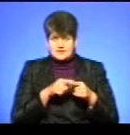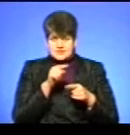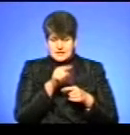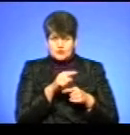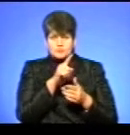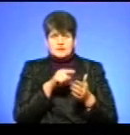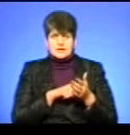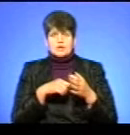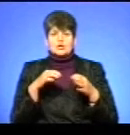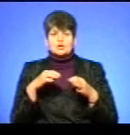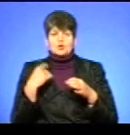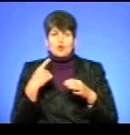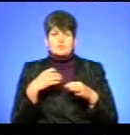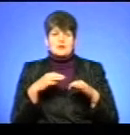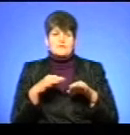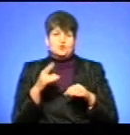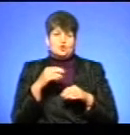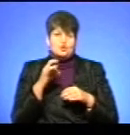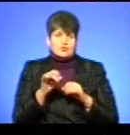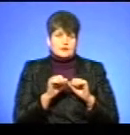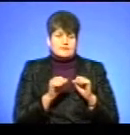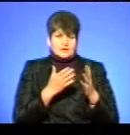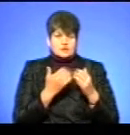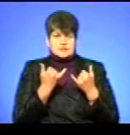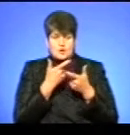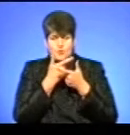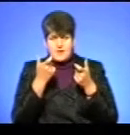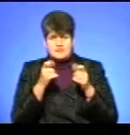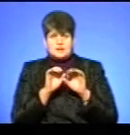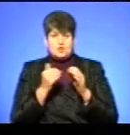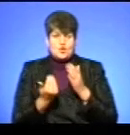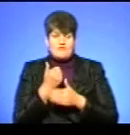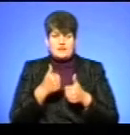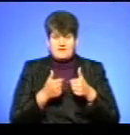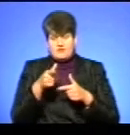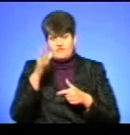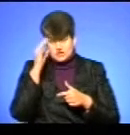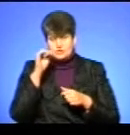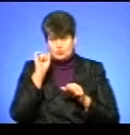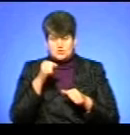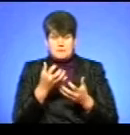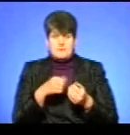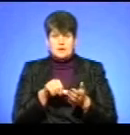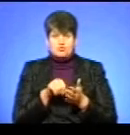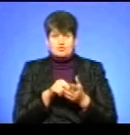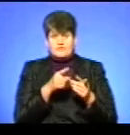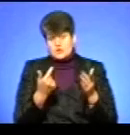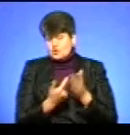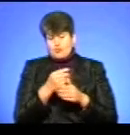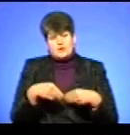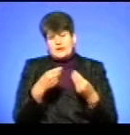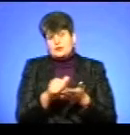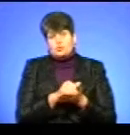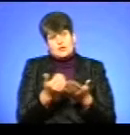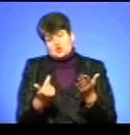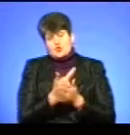Облавтодору, керівництва, якщо зараз об'явлений новий тендер, і ви вважаєте, що ви можете приймати в ньому участь, ви знову подаєте документ і